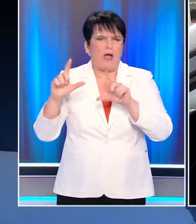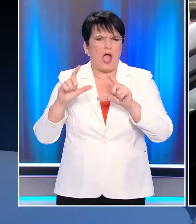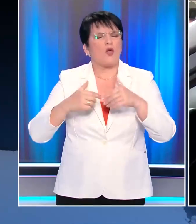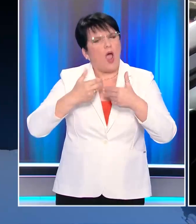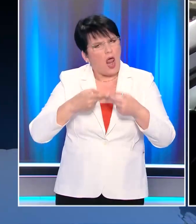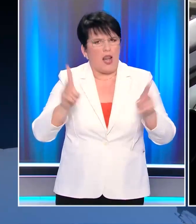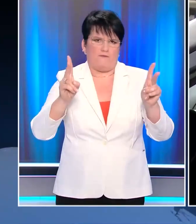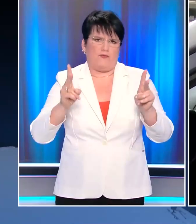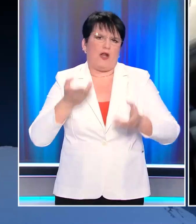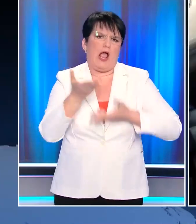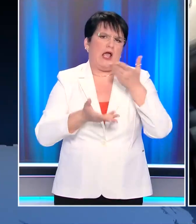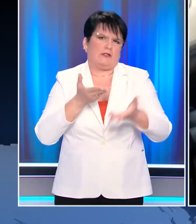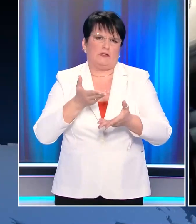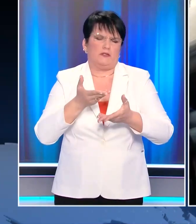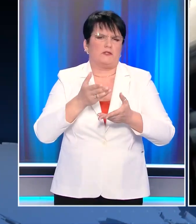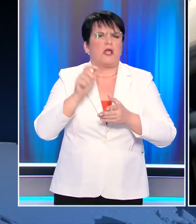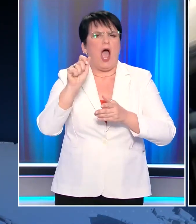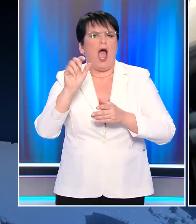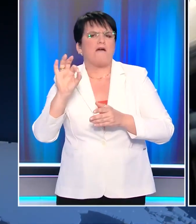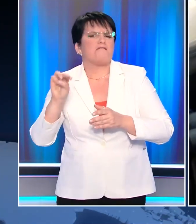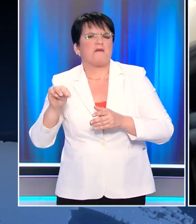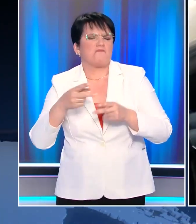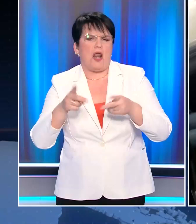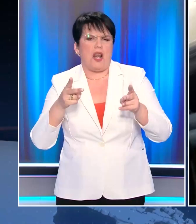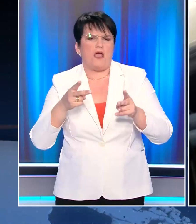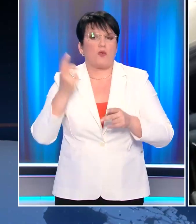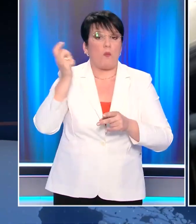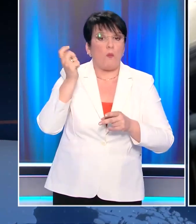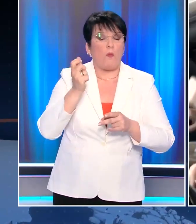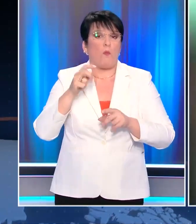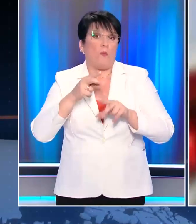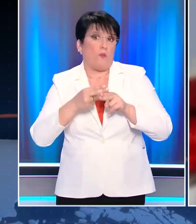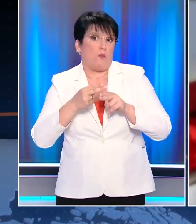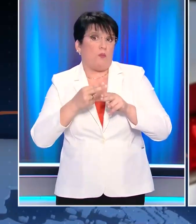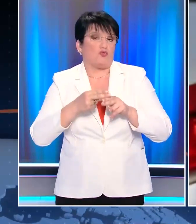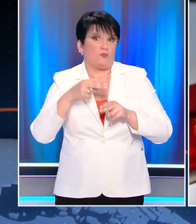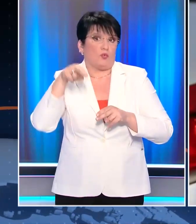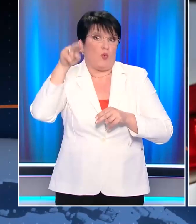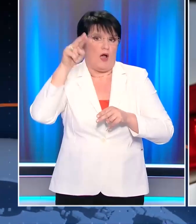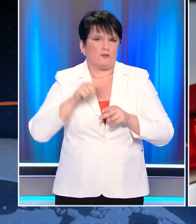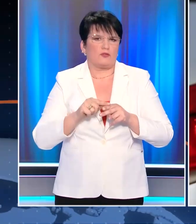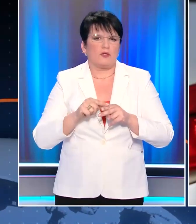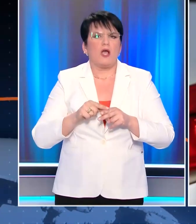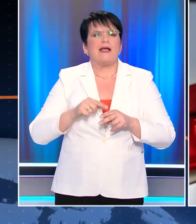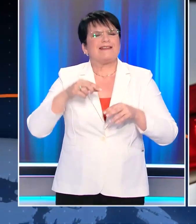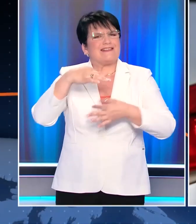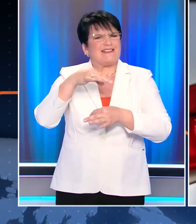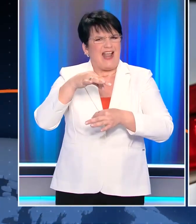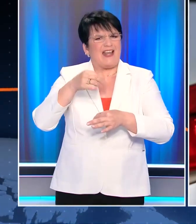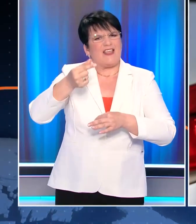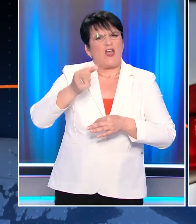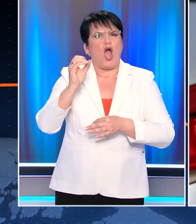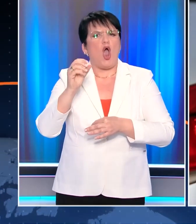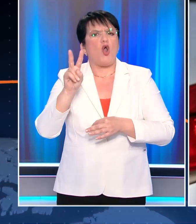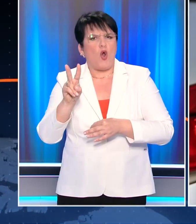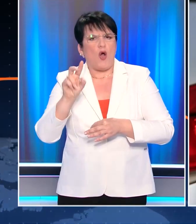βοηθήσει. Μακάρα ήταν και λίγο περισσότερο. Σαφώς είναι σημαντικό το ποσό. Καλύπτει την αύξηση, τη διαφορά της αύξησης. Η αίτηση γίνεται μέσω gov.gr. Οι